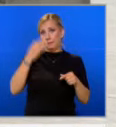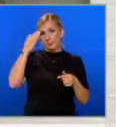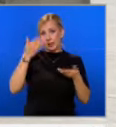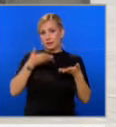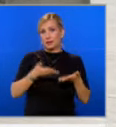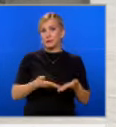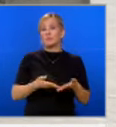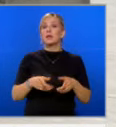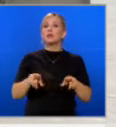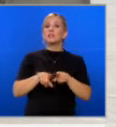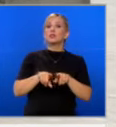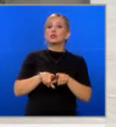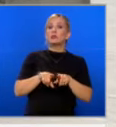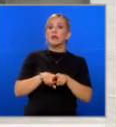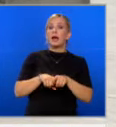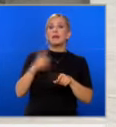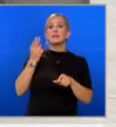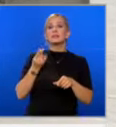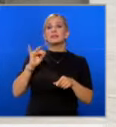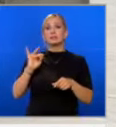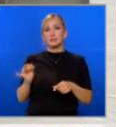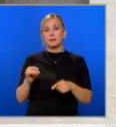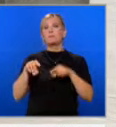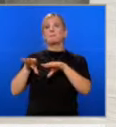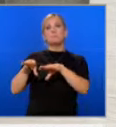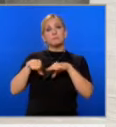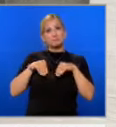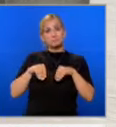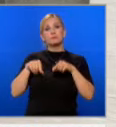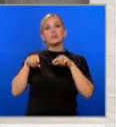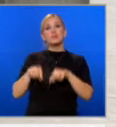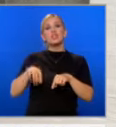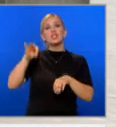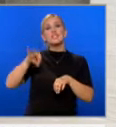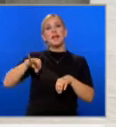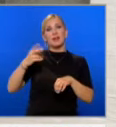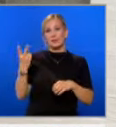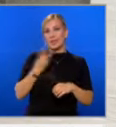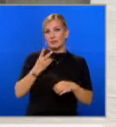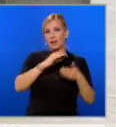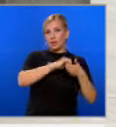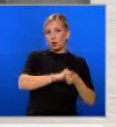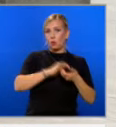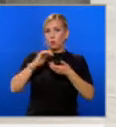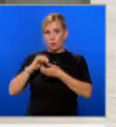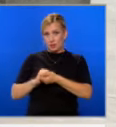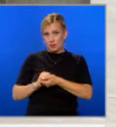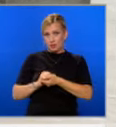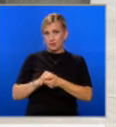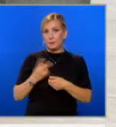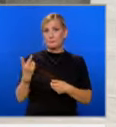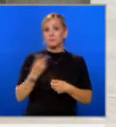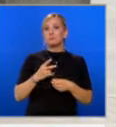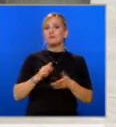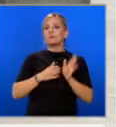така неправилно ЦИК приема, че заявлението на двете коалиции ДПС ново начало и Демокрация за права и